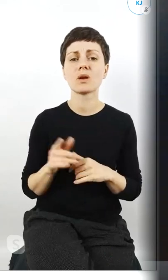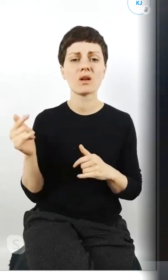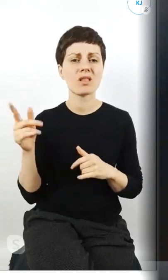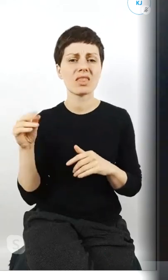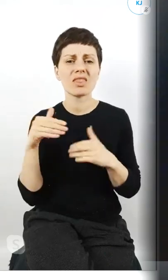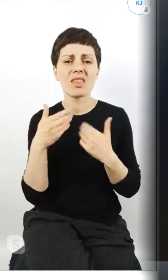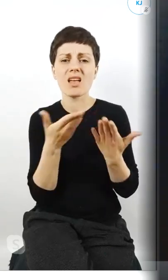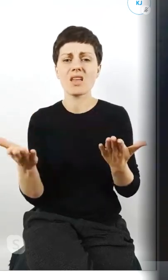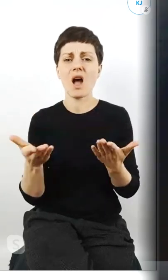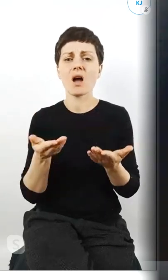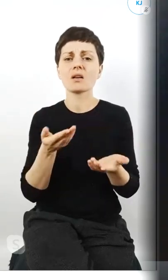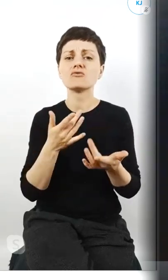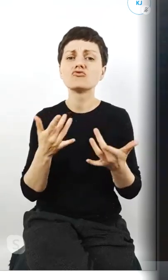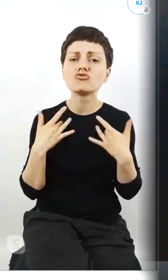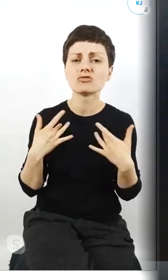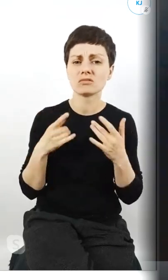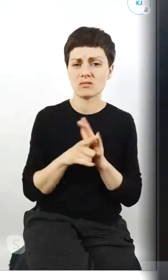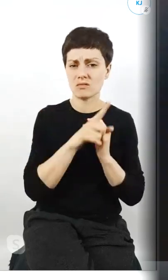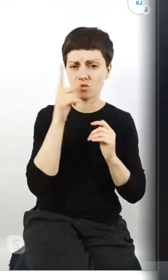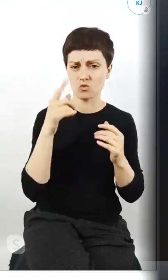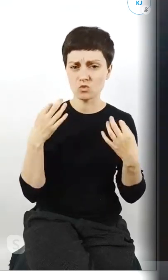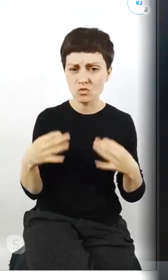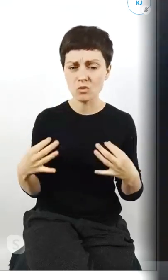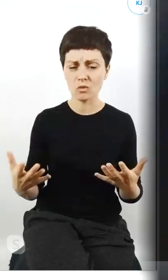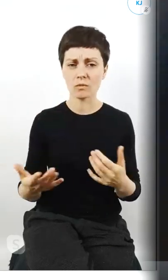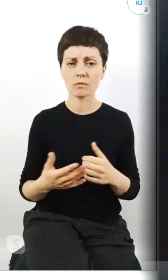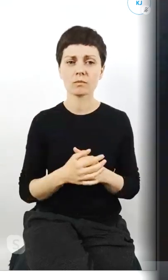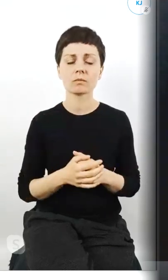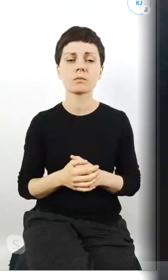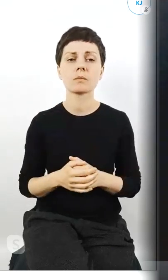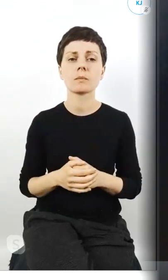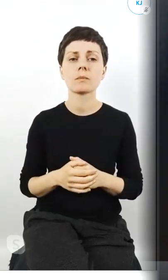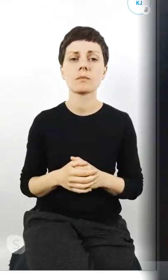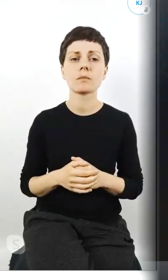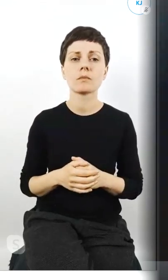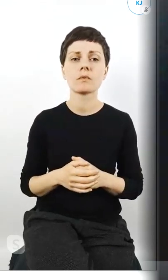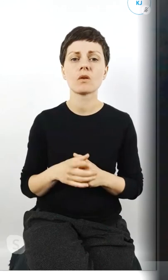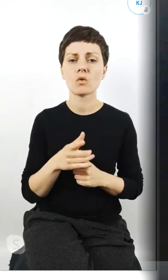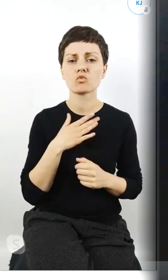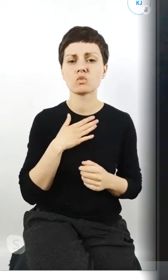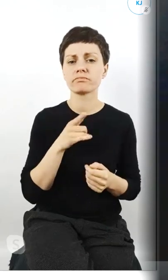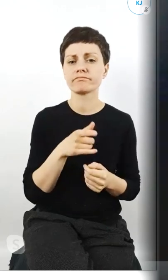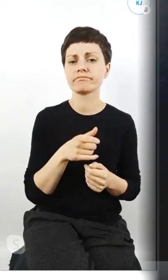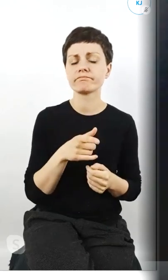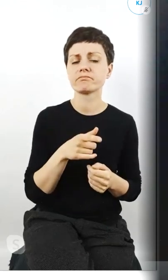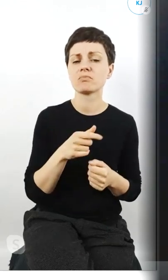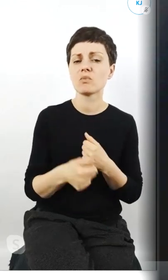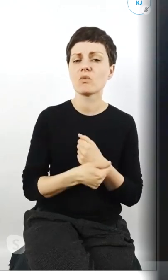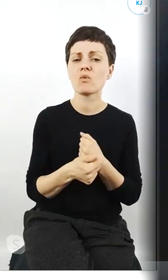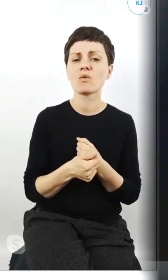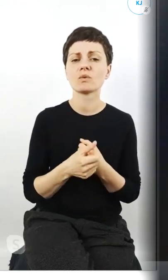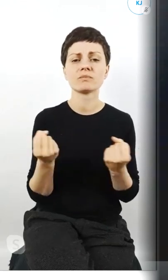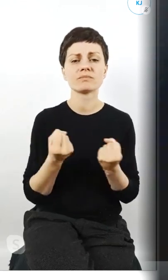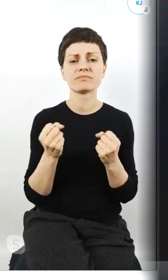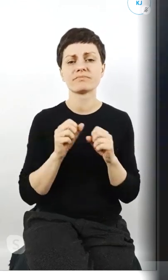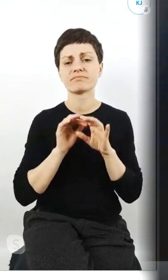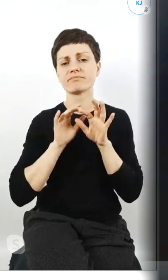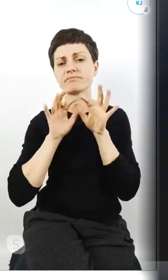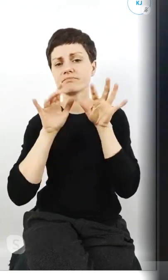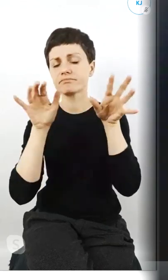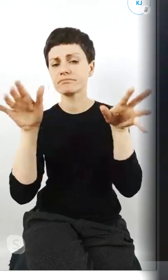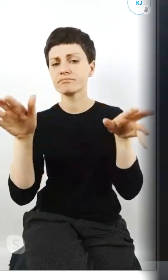ich sposobem życia jeżeli rzeczywiście nikogo nie krzywdzą to odbija się to szerokim dosyć